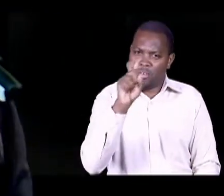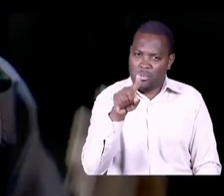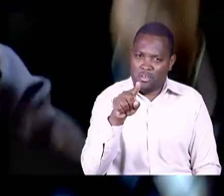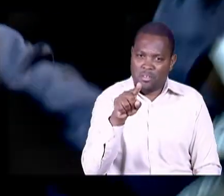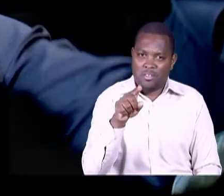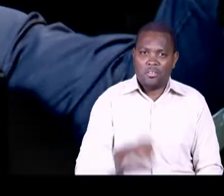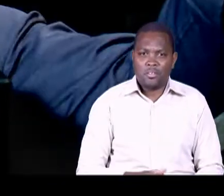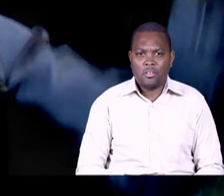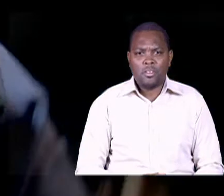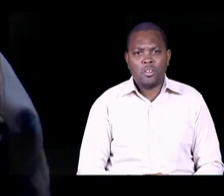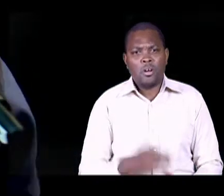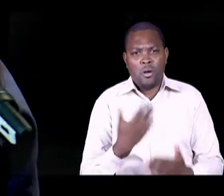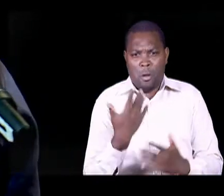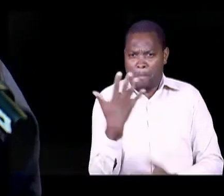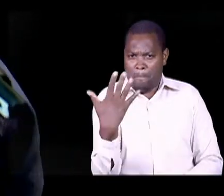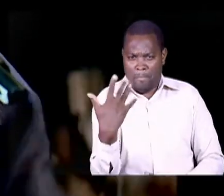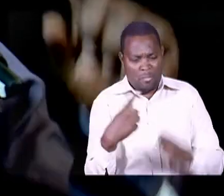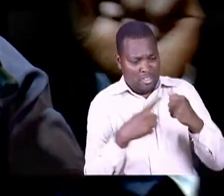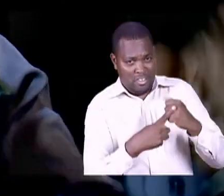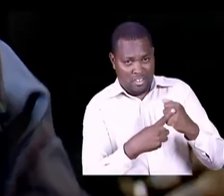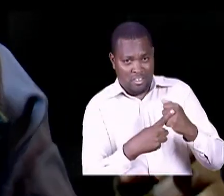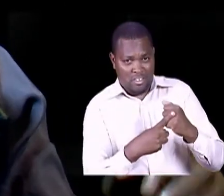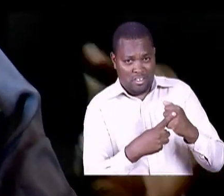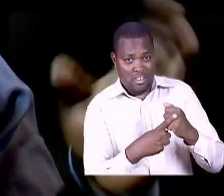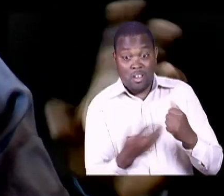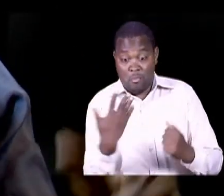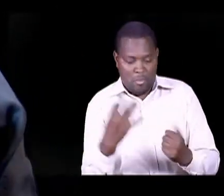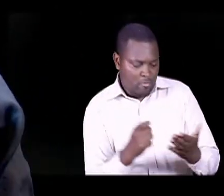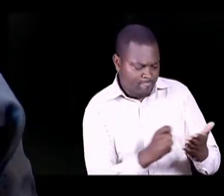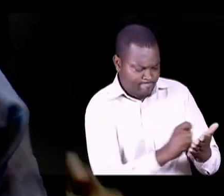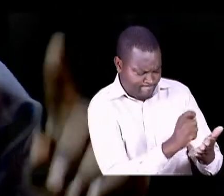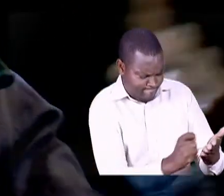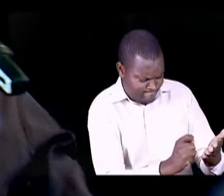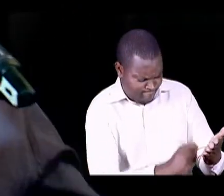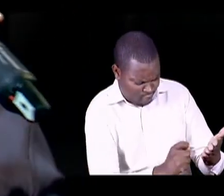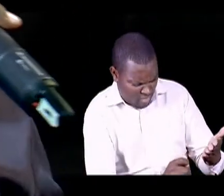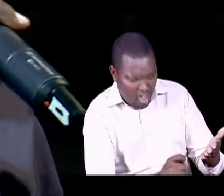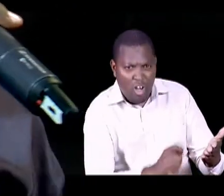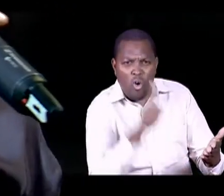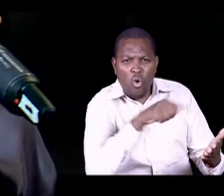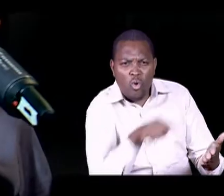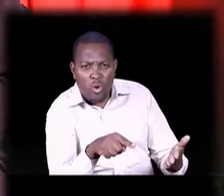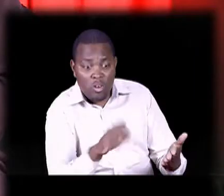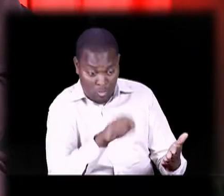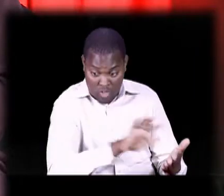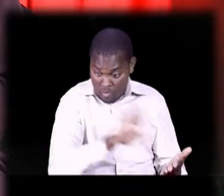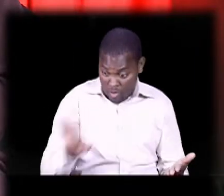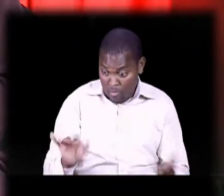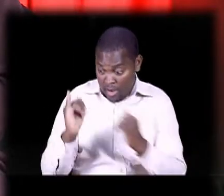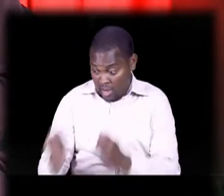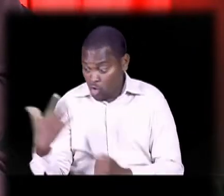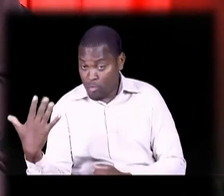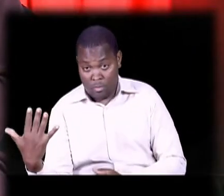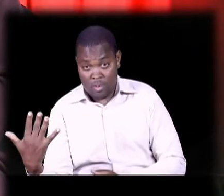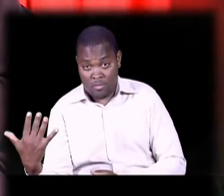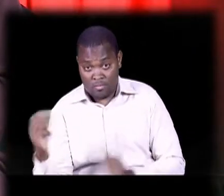zile karatasi zokuwa sita So, maybe umipatiwa na umimakitumakosa Unezarudi upatiwe karatasi ingine Tualipuwa, sana